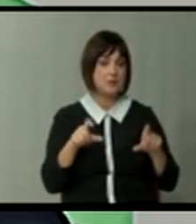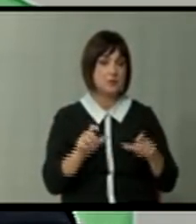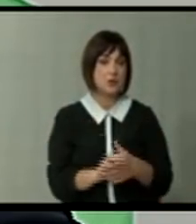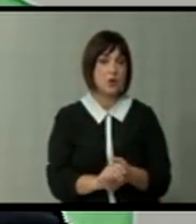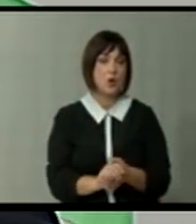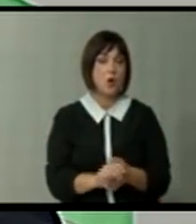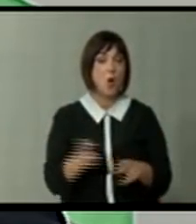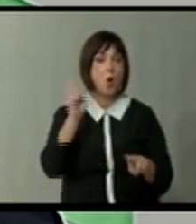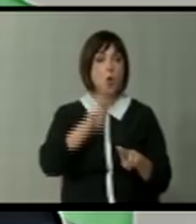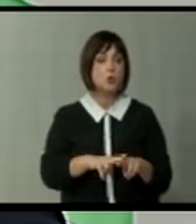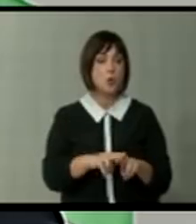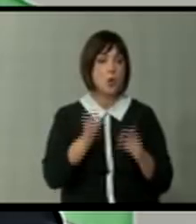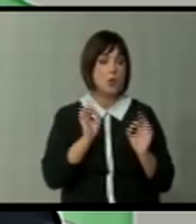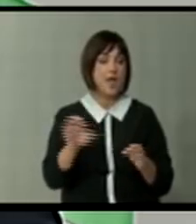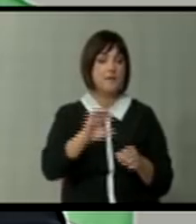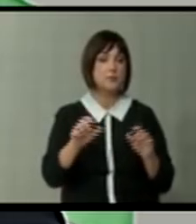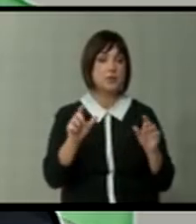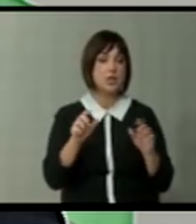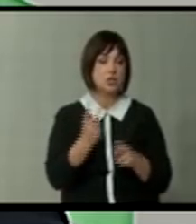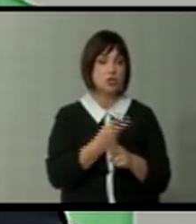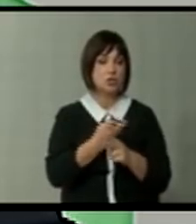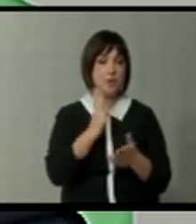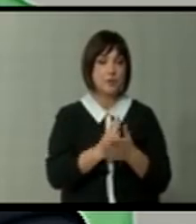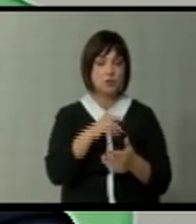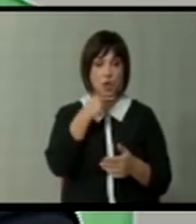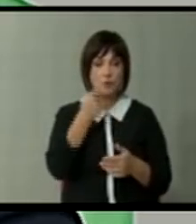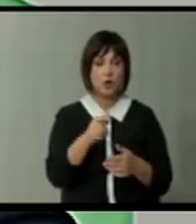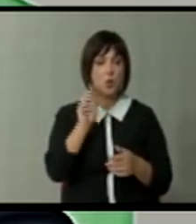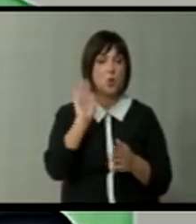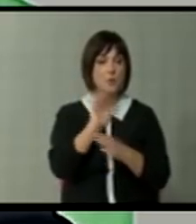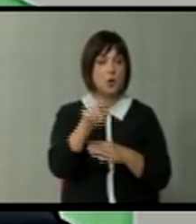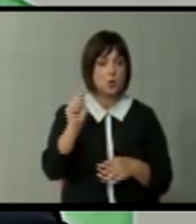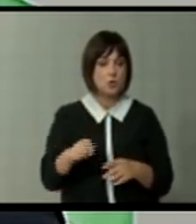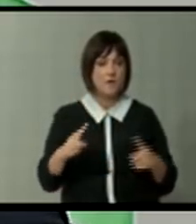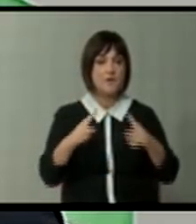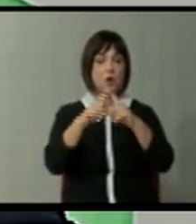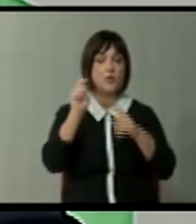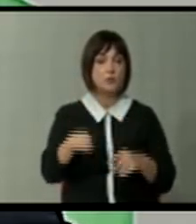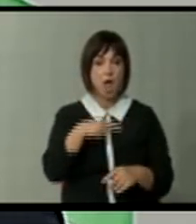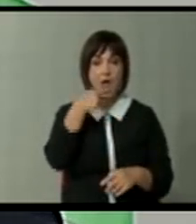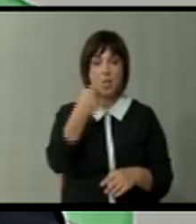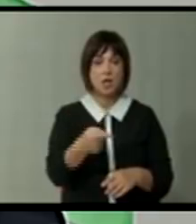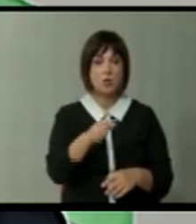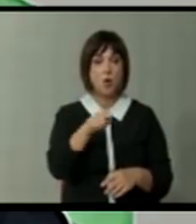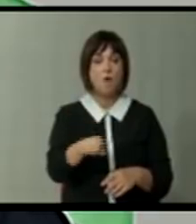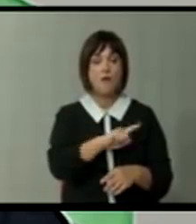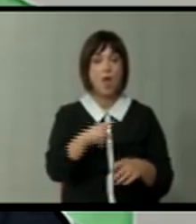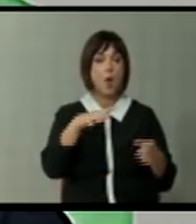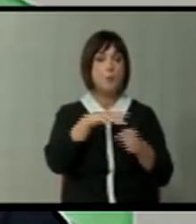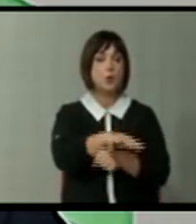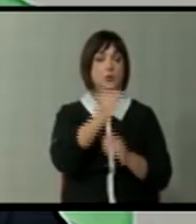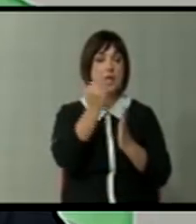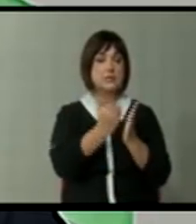Одлуката на нормална европска држава беше изречена преку суд. Врховниот суд каже тоа е против